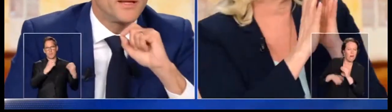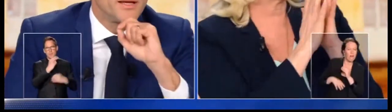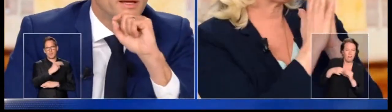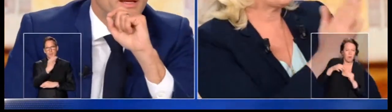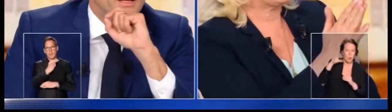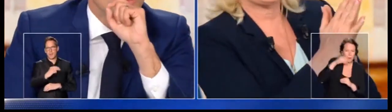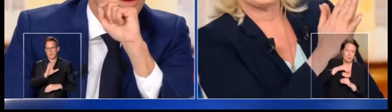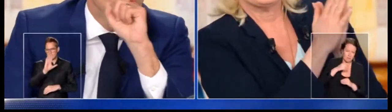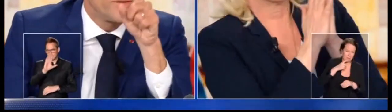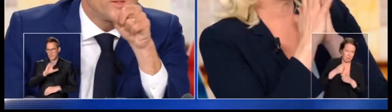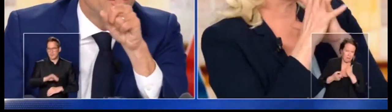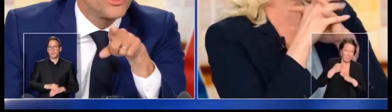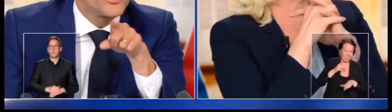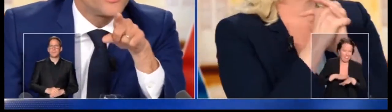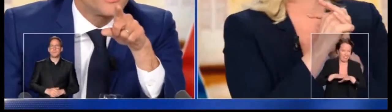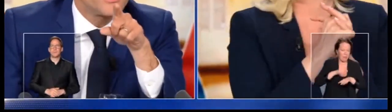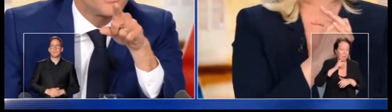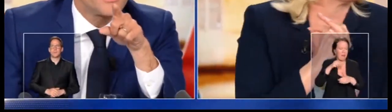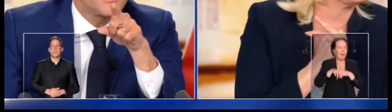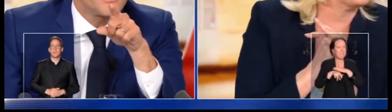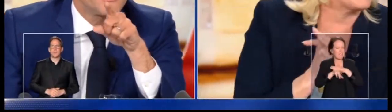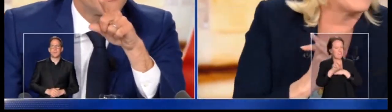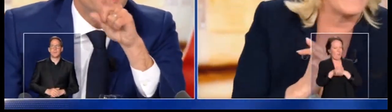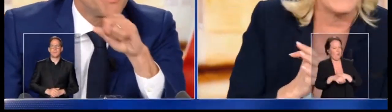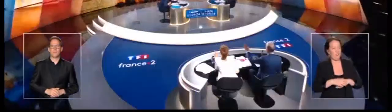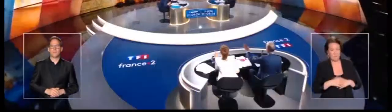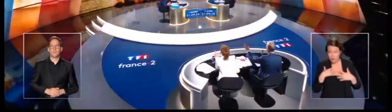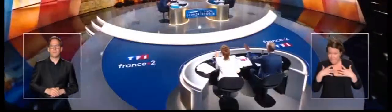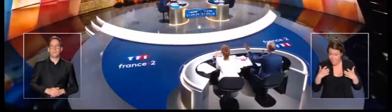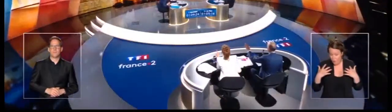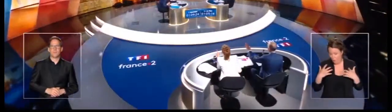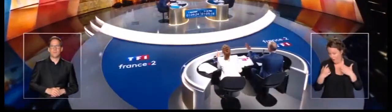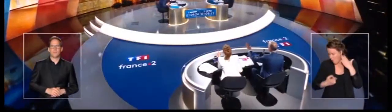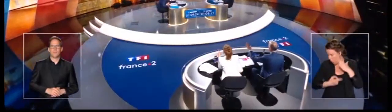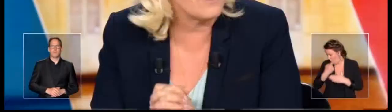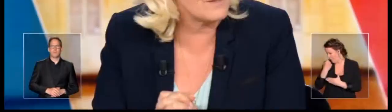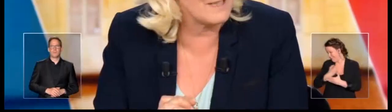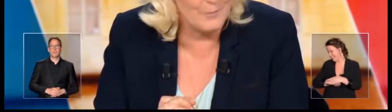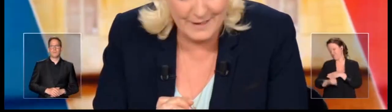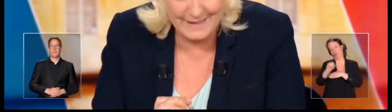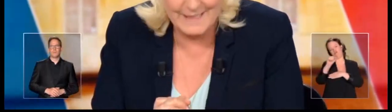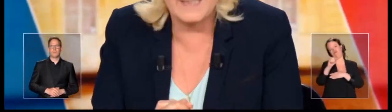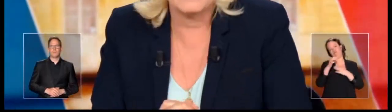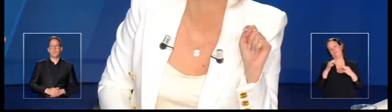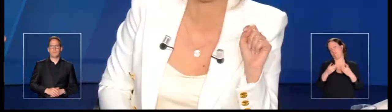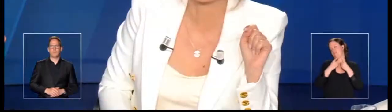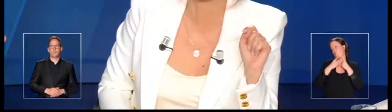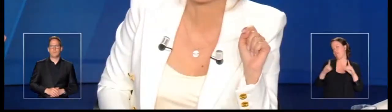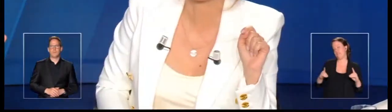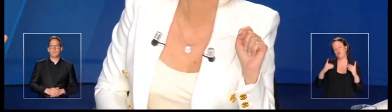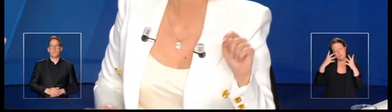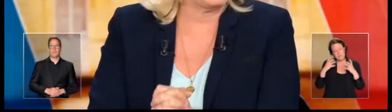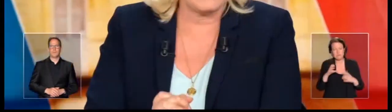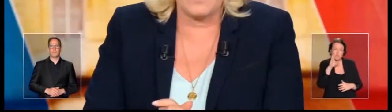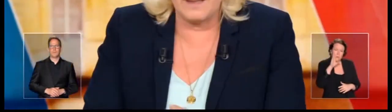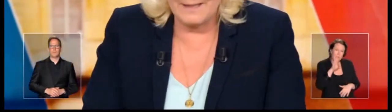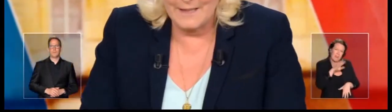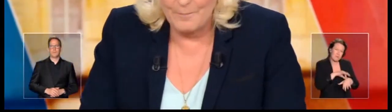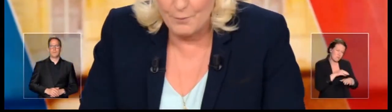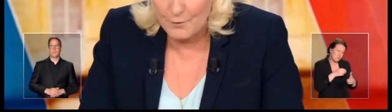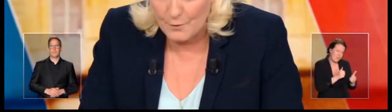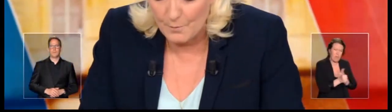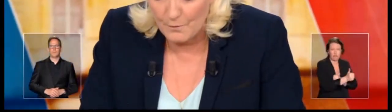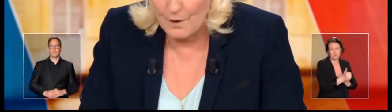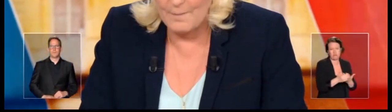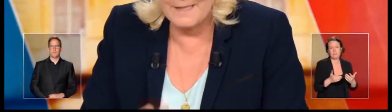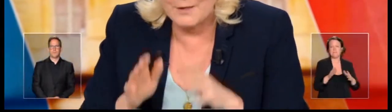Moi ce que je souhaite, c'est une renaissance démocratique, une renaissance démocratique avec une Assemblée nationale